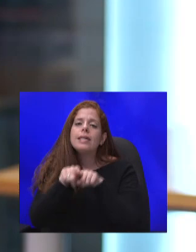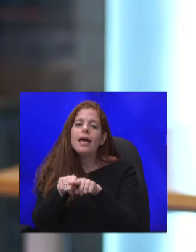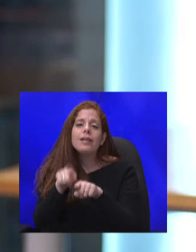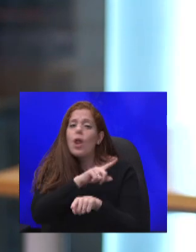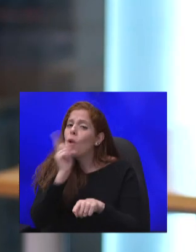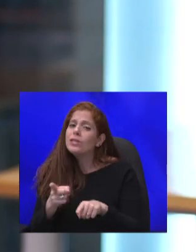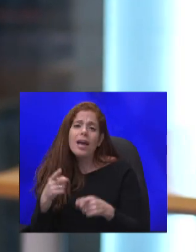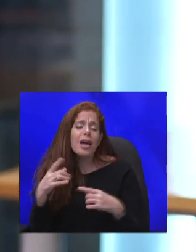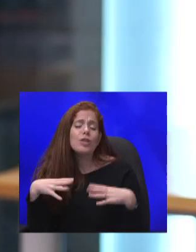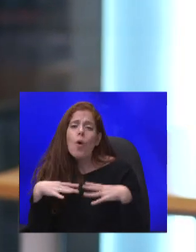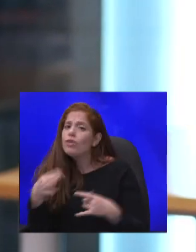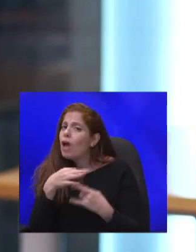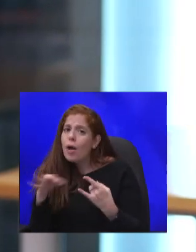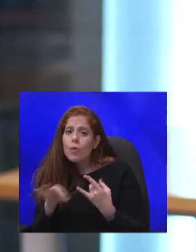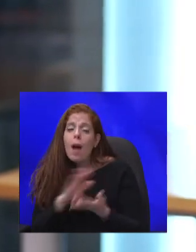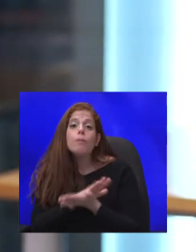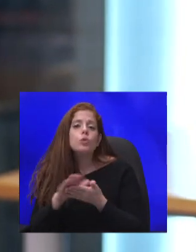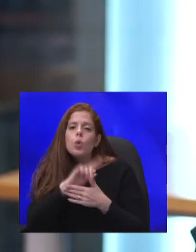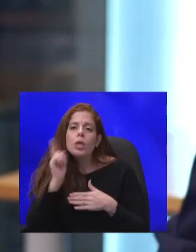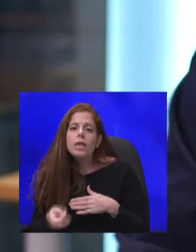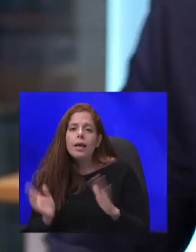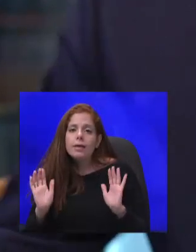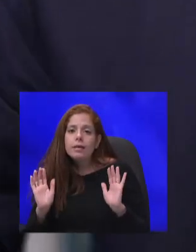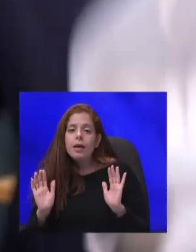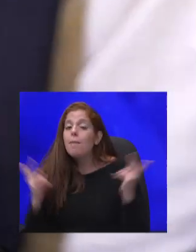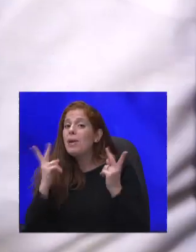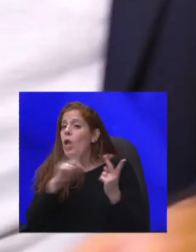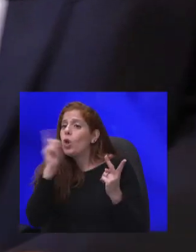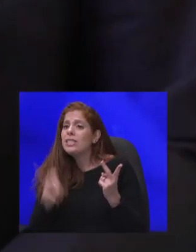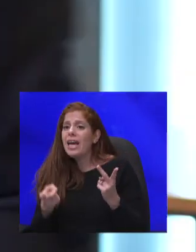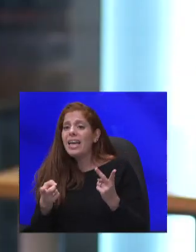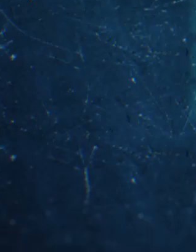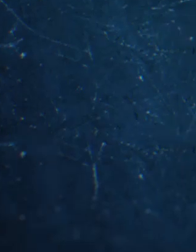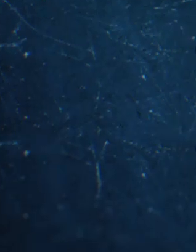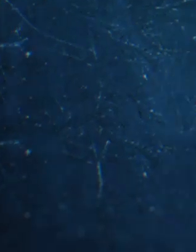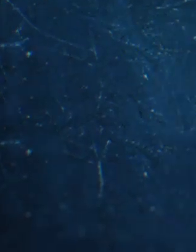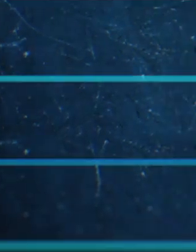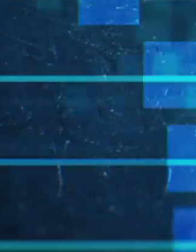פשוט לא צריך. בטח לא צריך את העיסרו חג הזה שבא בסוף. נאר צ'י.